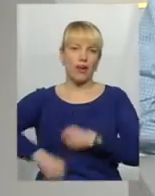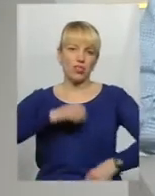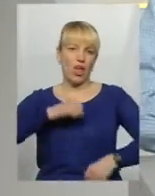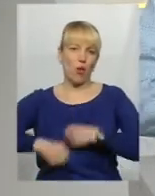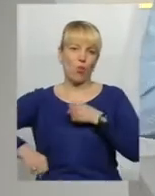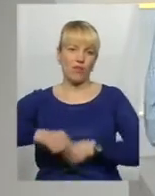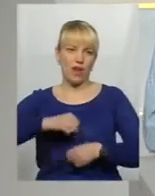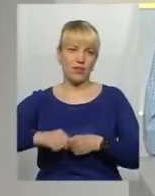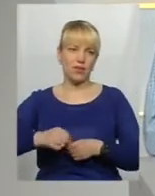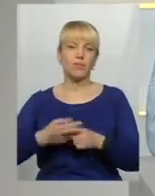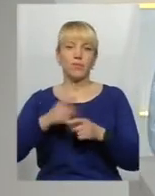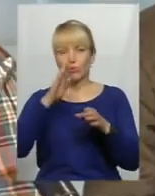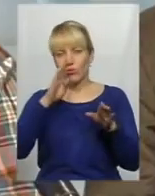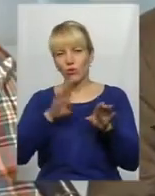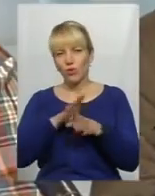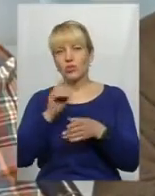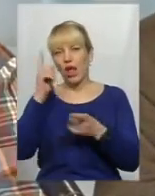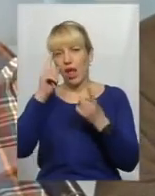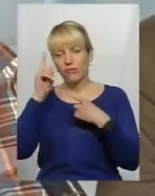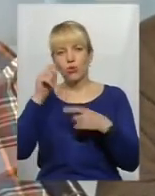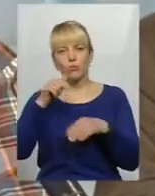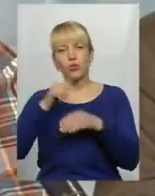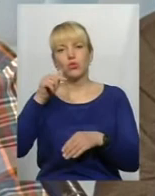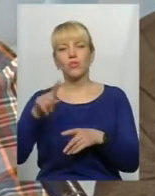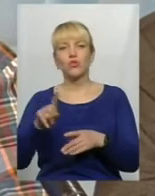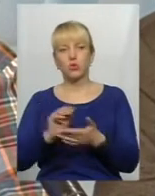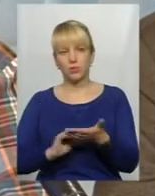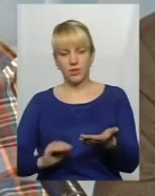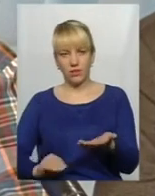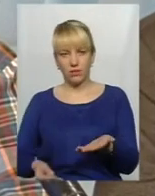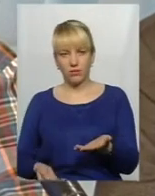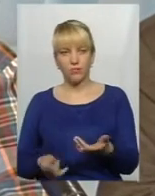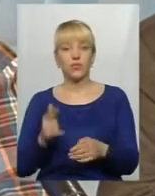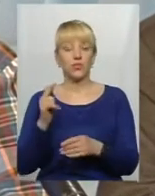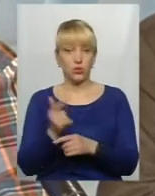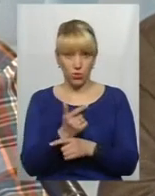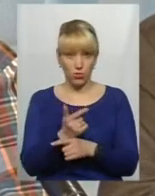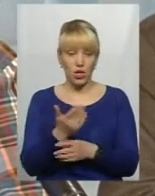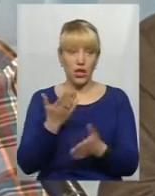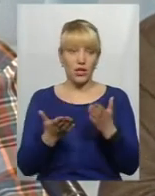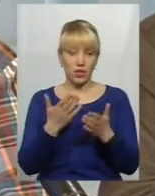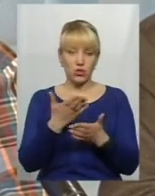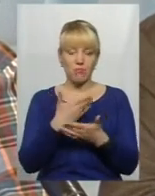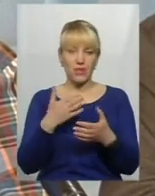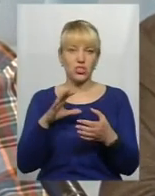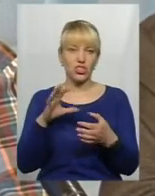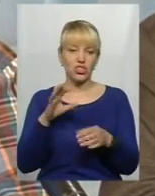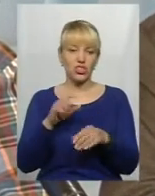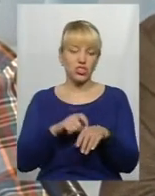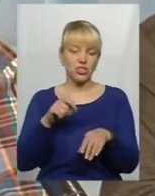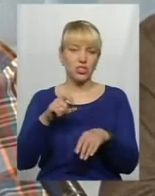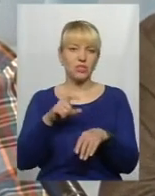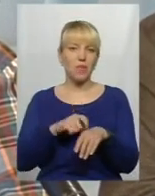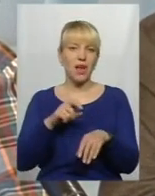перечував, про що він писав. І, знову ж таки, якщо ми чіпляємось за якісь